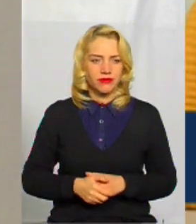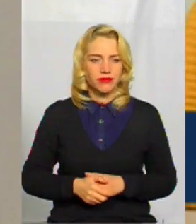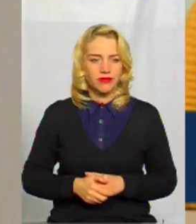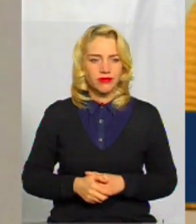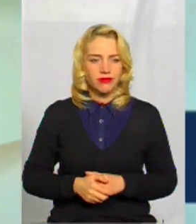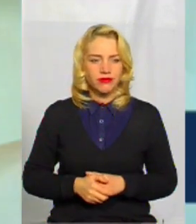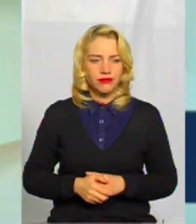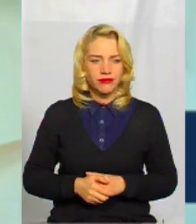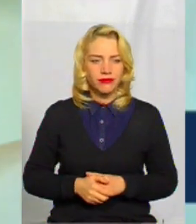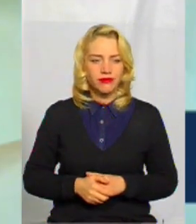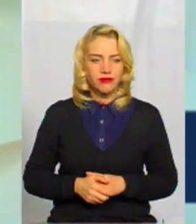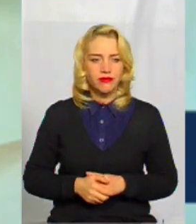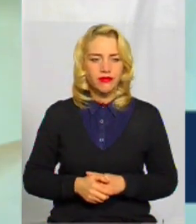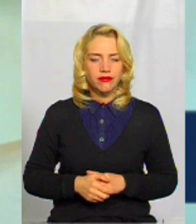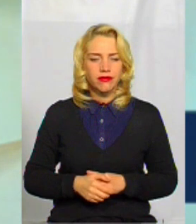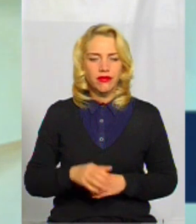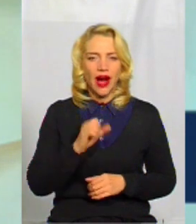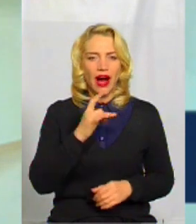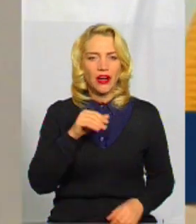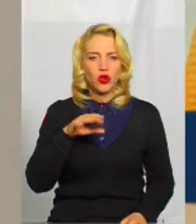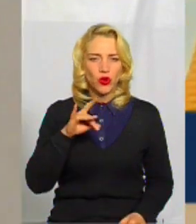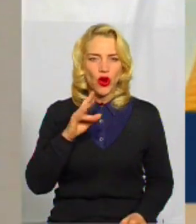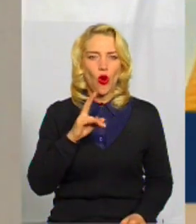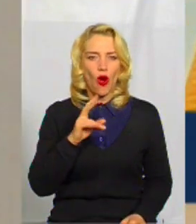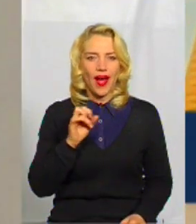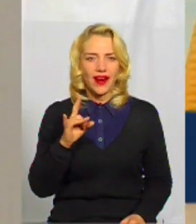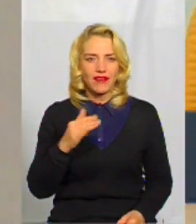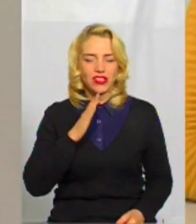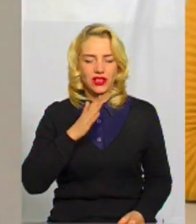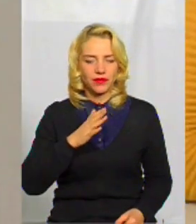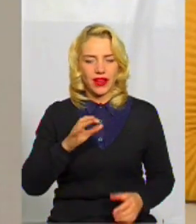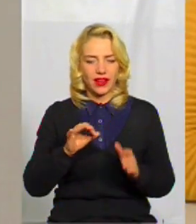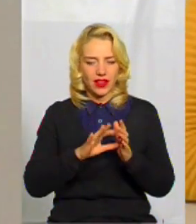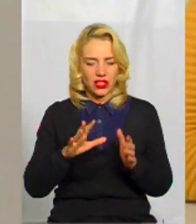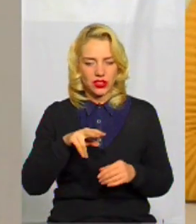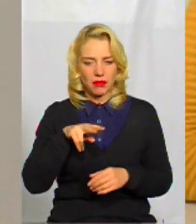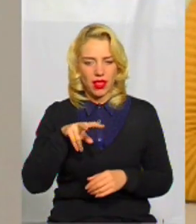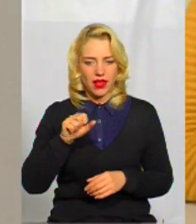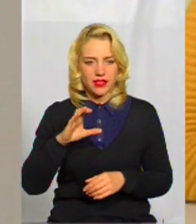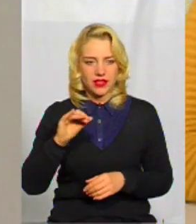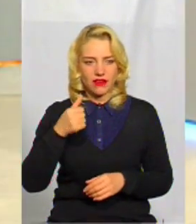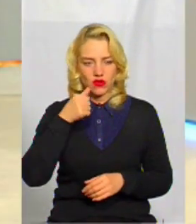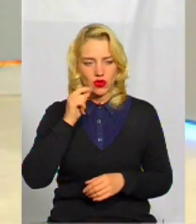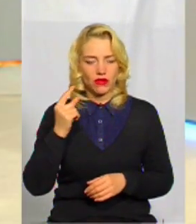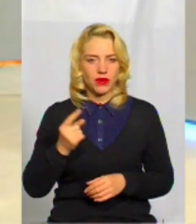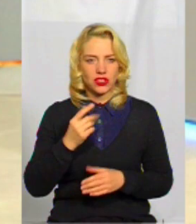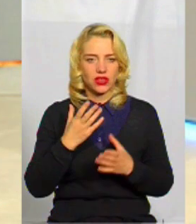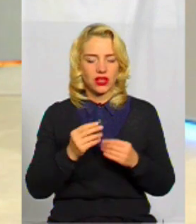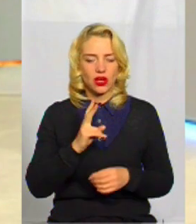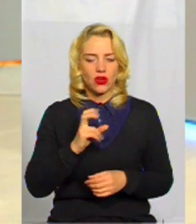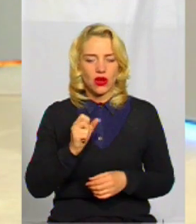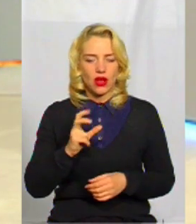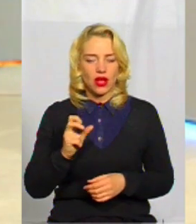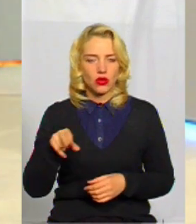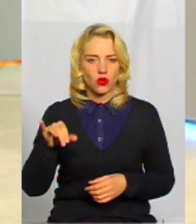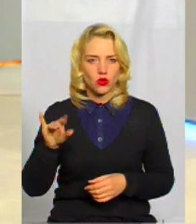секрет? Теж зараз не скажу. Артур Кокаревич, виконавчий директор Хмельницького енергетичного кластеру, вчора у перший день хакатону